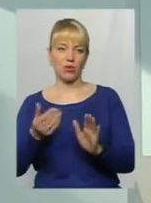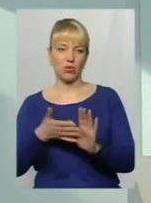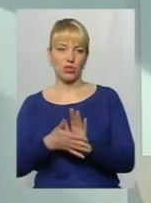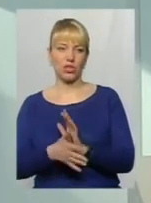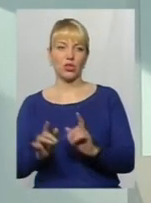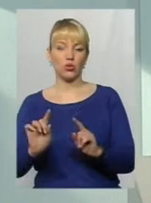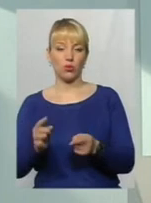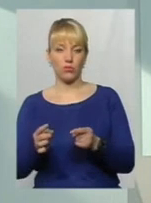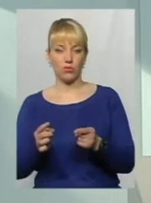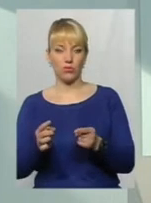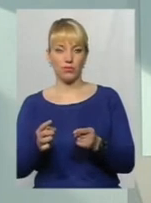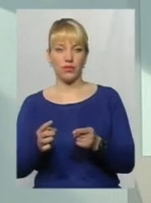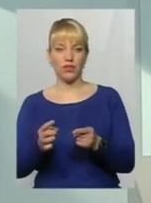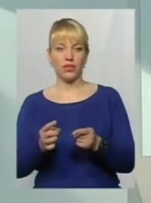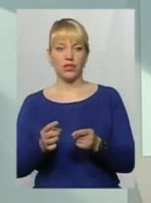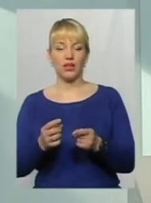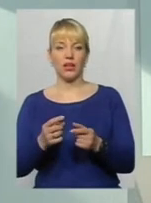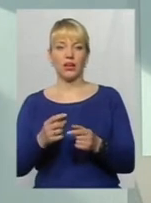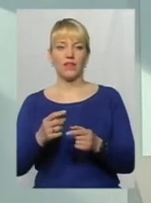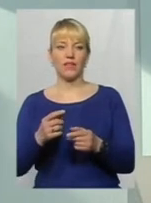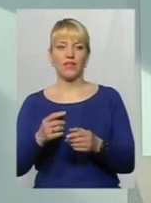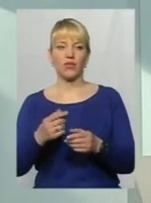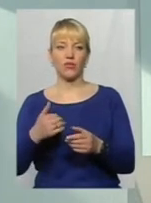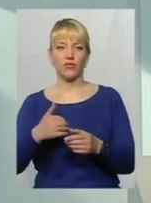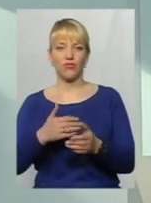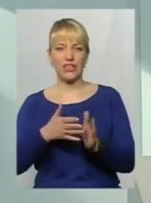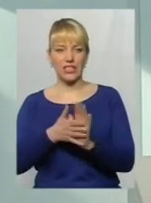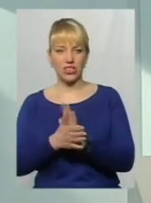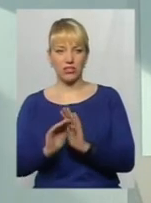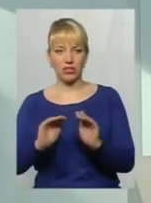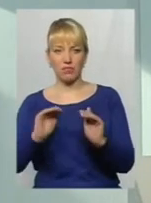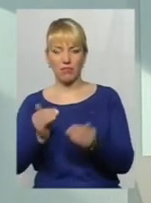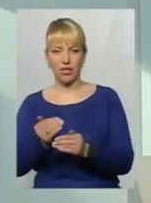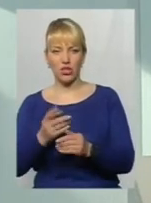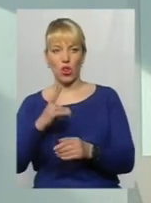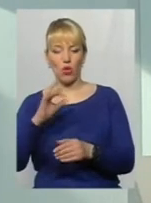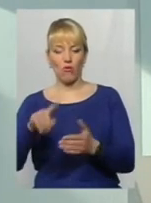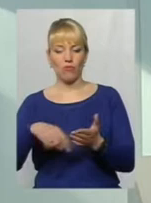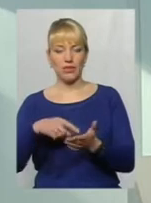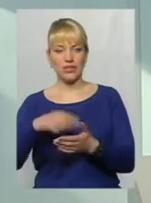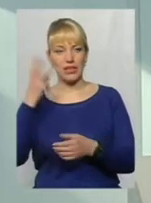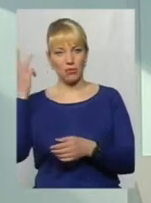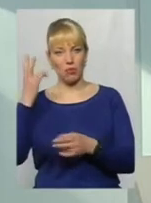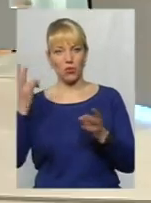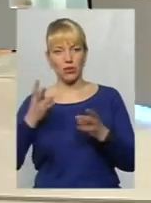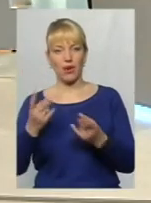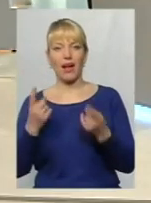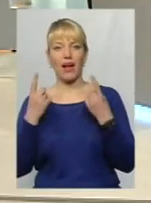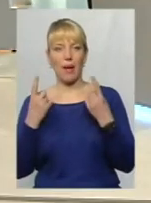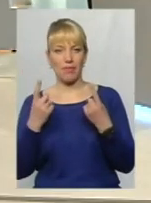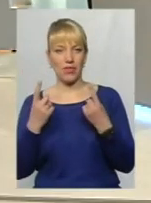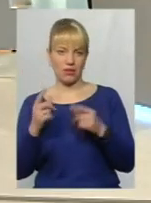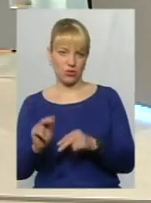йдуть на менші затрати, але в місті Хмельницькому дороги потребують капітального